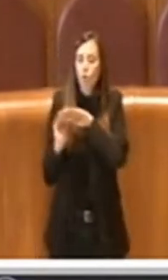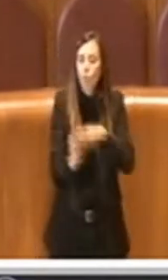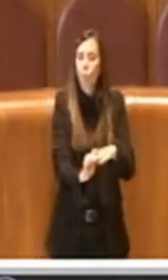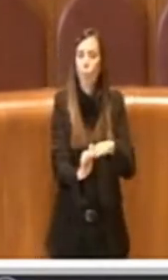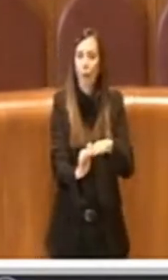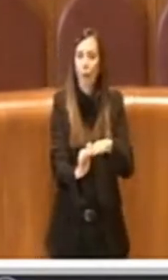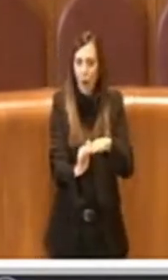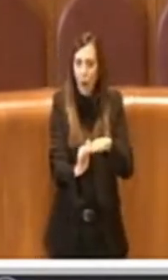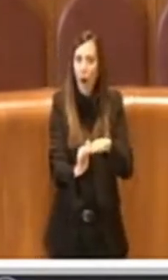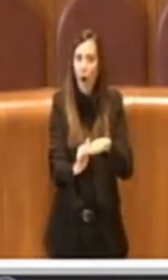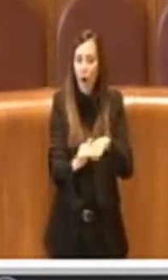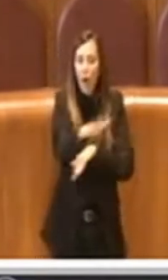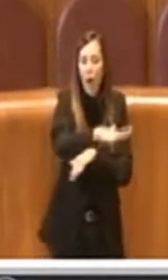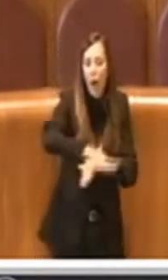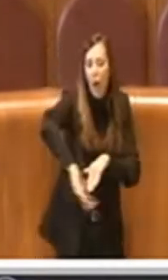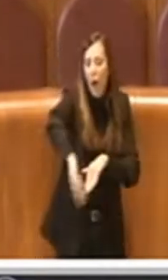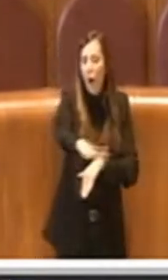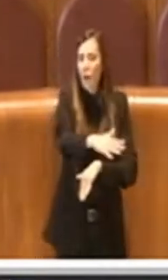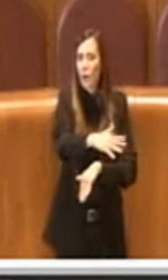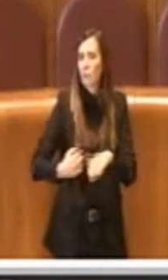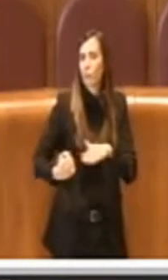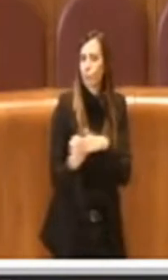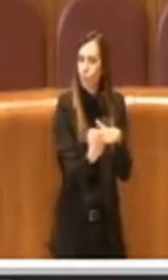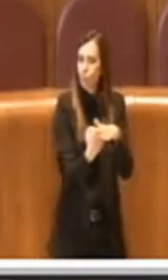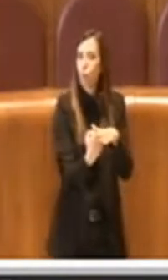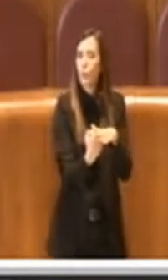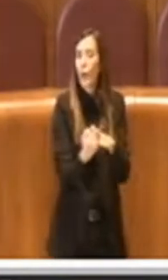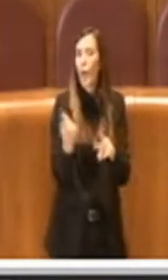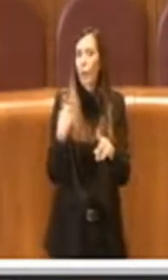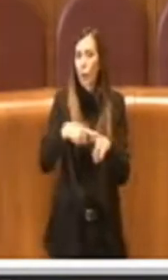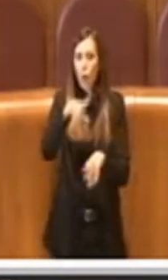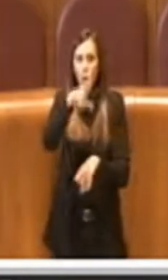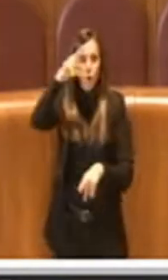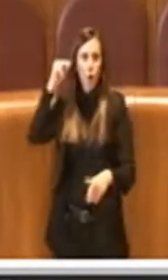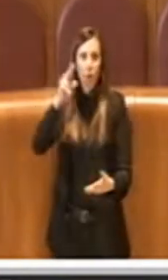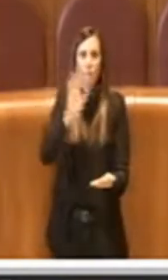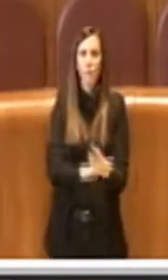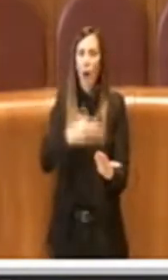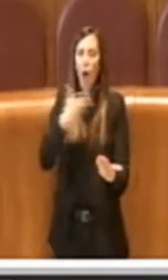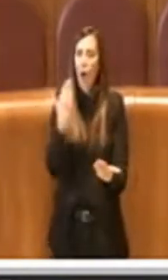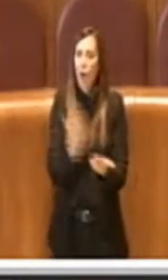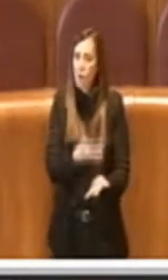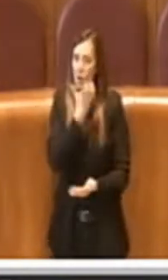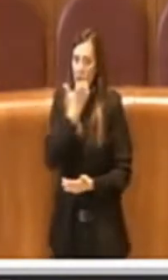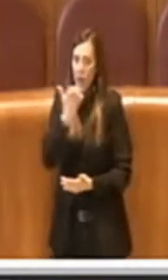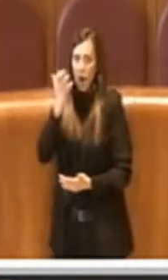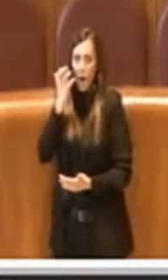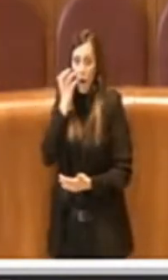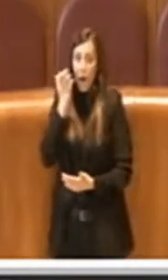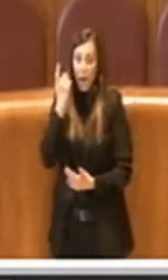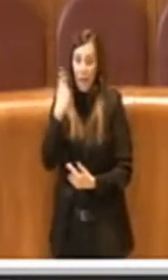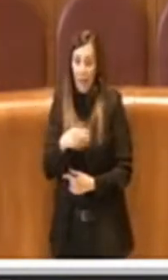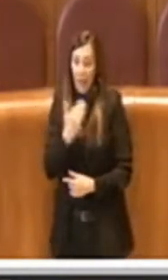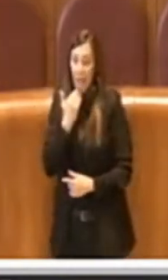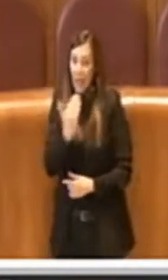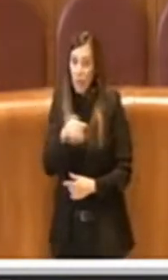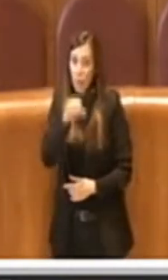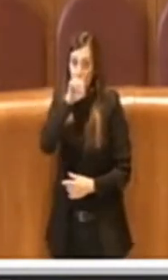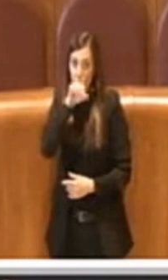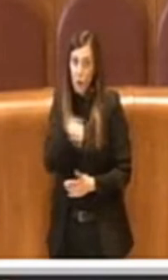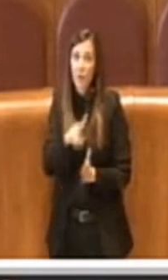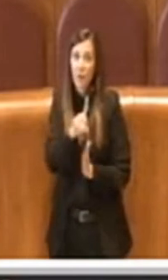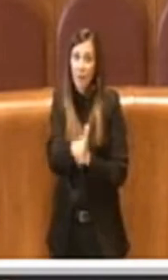'area con maggiore forza e andare a riconoscerne sempre più il valore per poi, grazie anche a questa delibera,